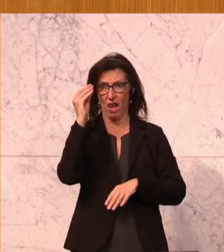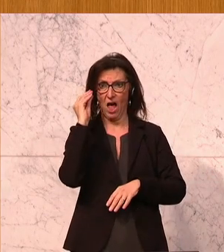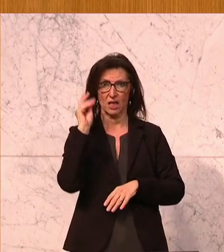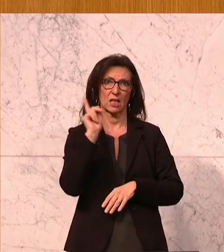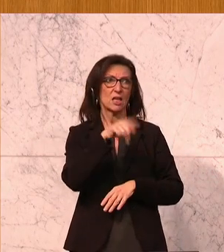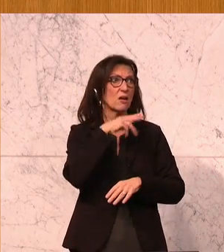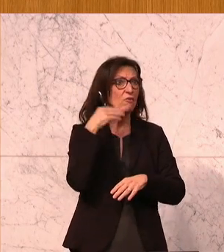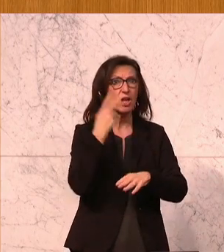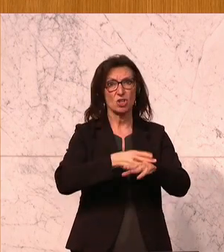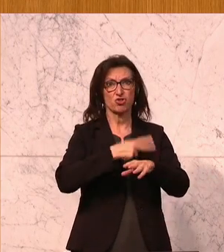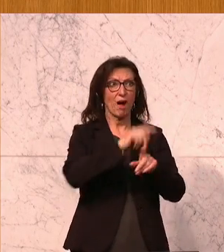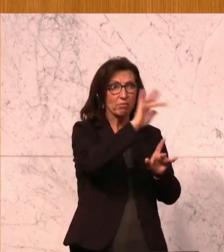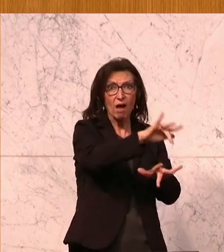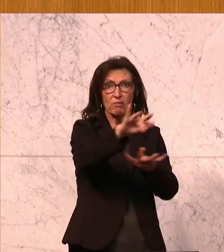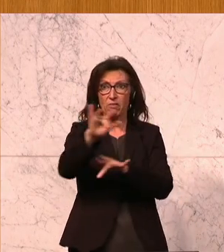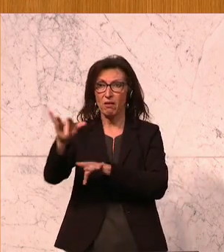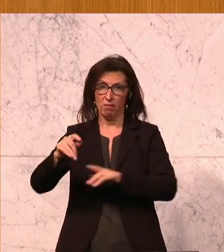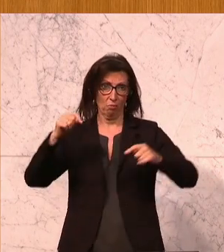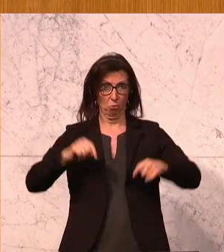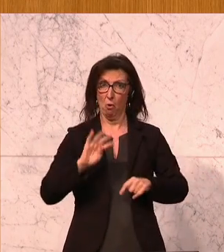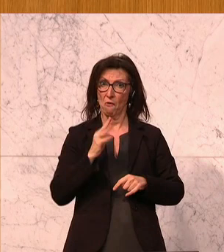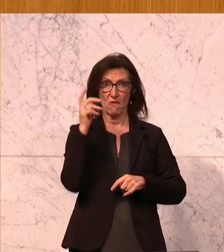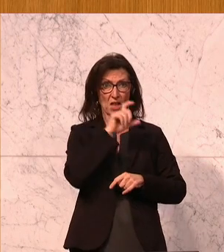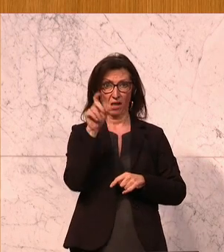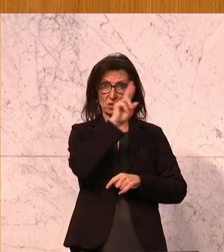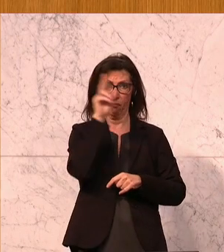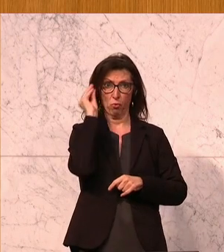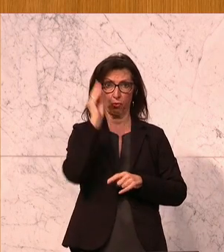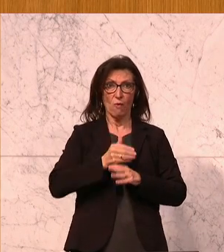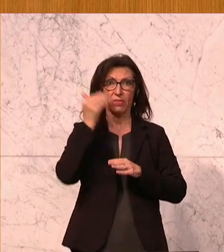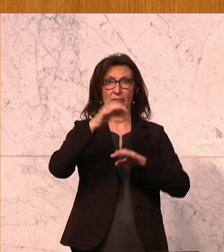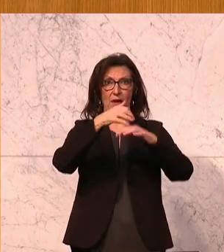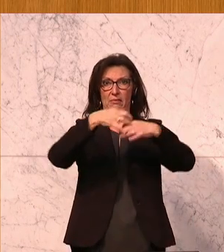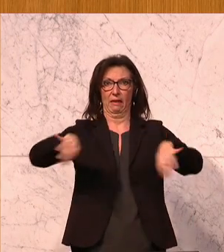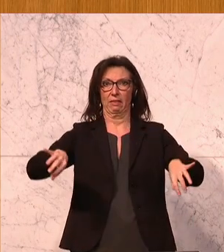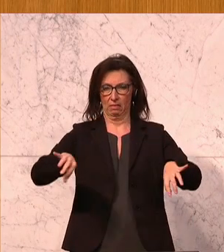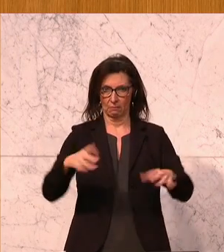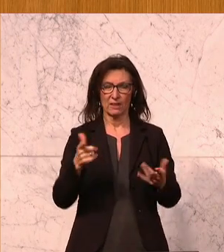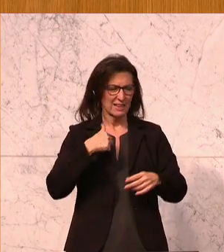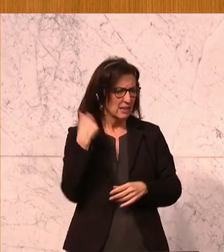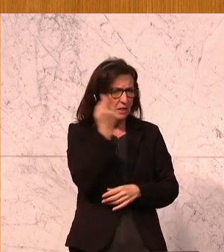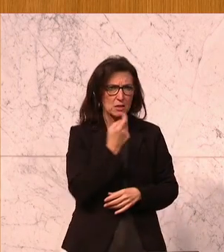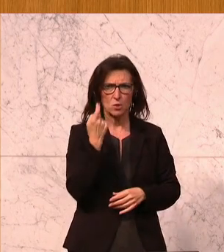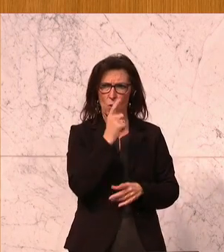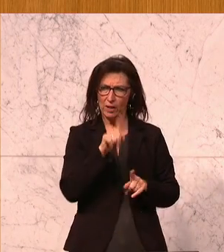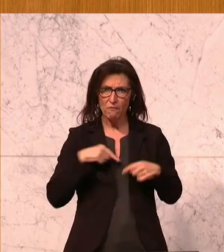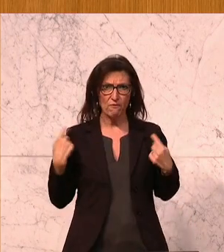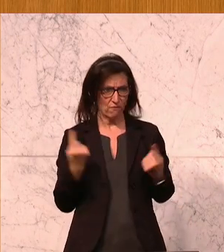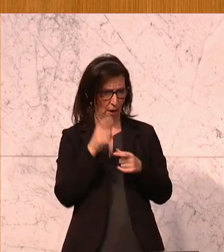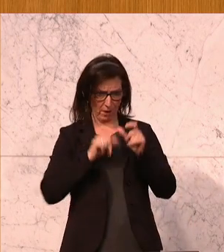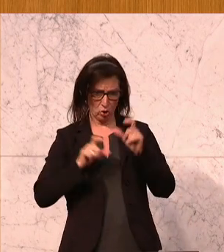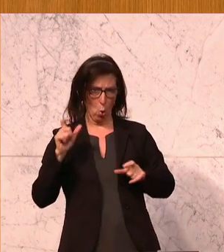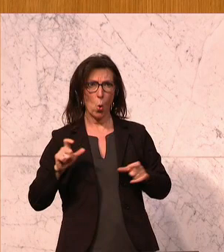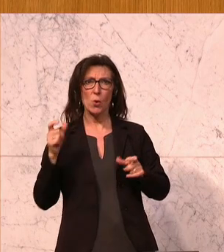Staaten der Fall ist, sondern nach der vierten Klasse Volksschule getrennt werden. Ich mache mir Sorgen, weil wir, die im Bildungssystem tätig sind, ein